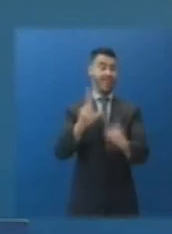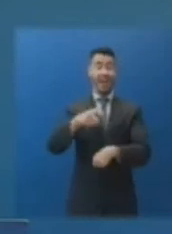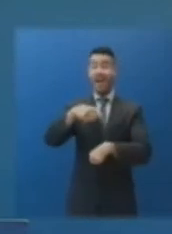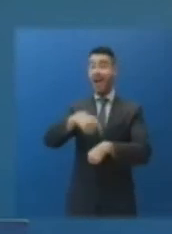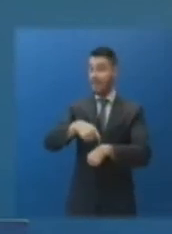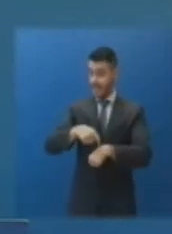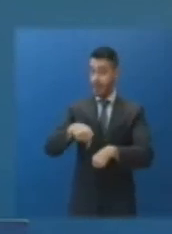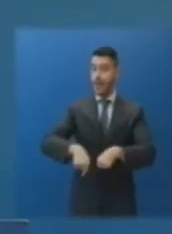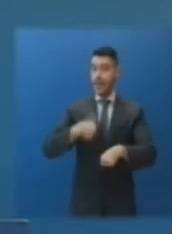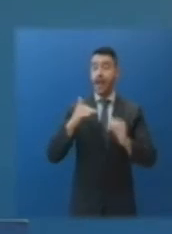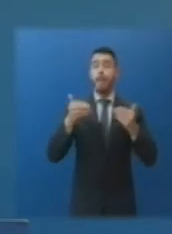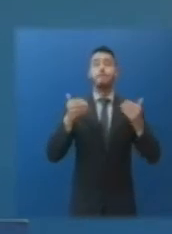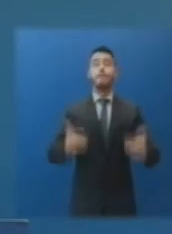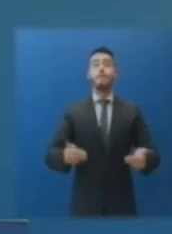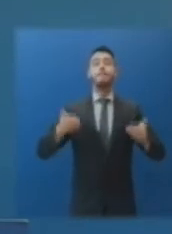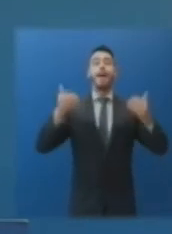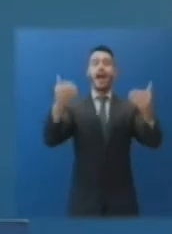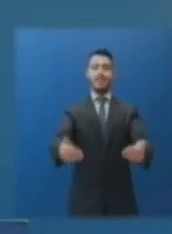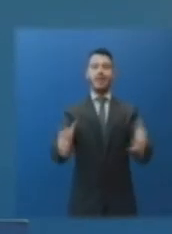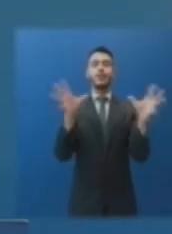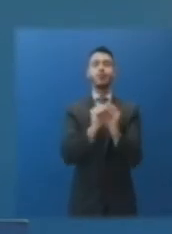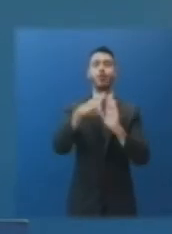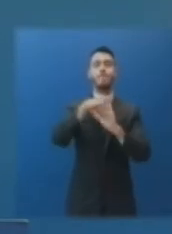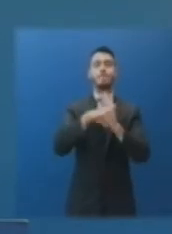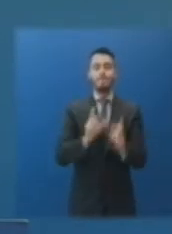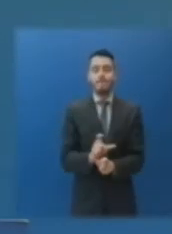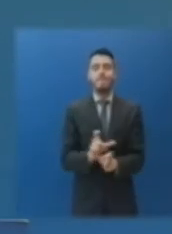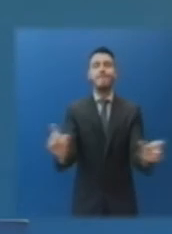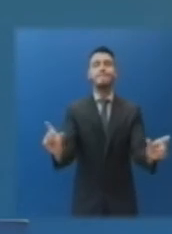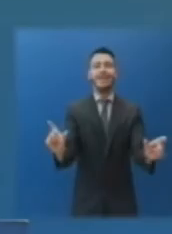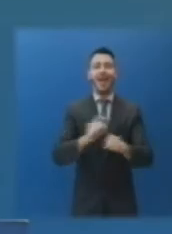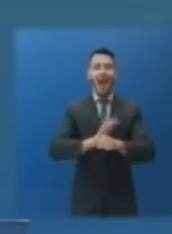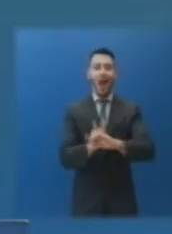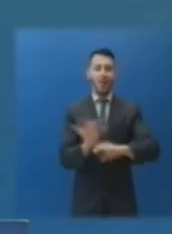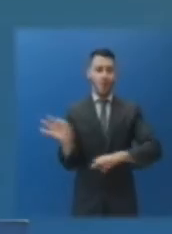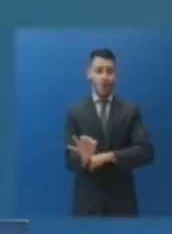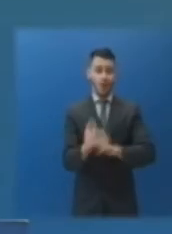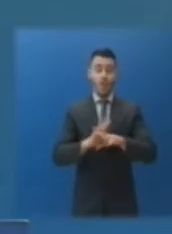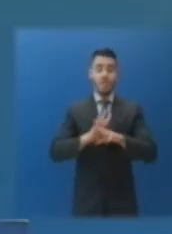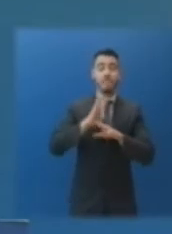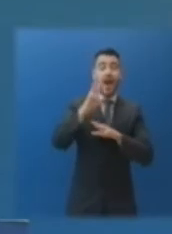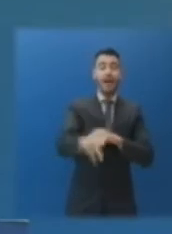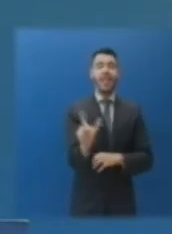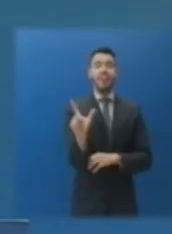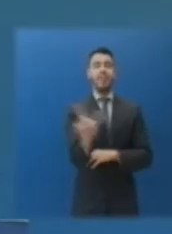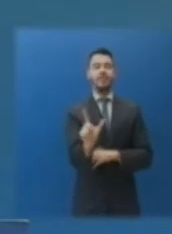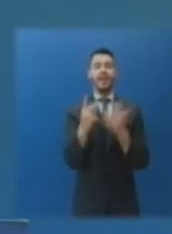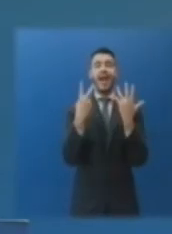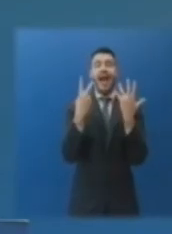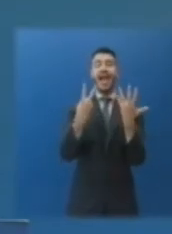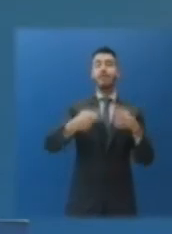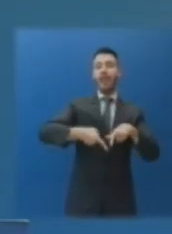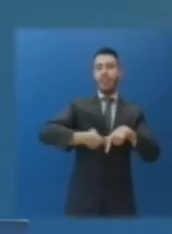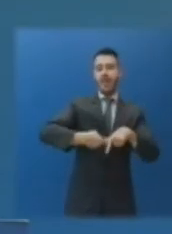Παρατείνονται τα εφιστάμενα περιοριστικά μέτρα για την προστασία από τον κορονοϊό μέχρι και την Δευτέρα, 7 Δεκεμβρίου